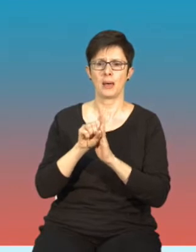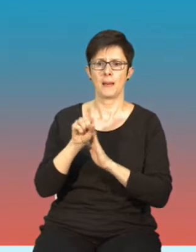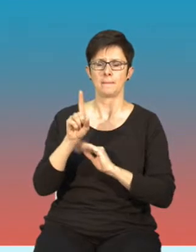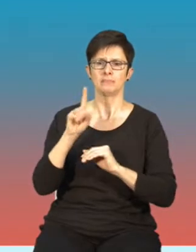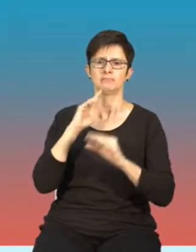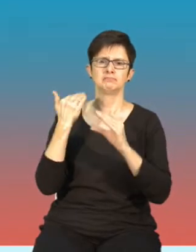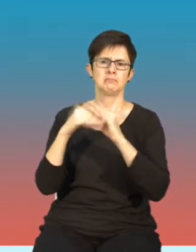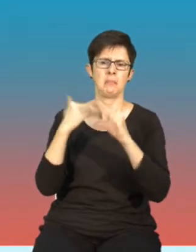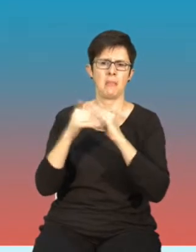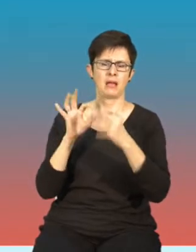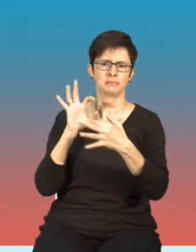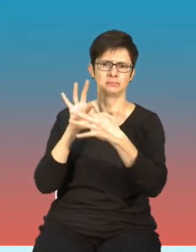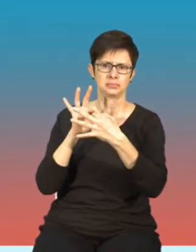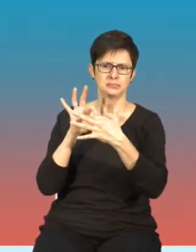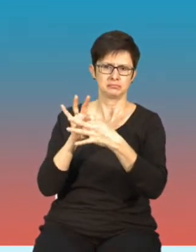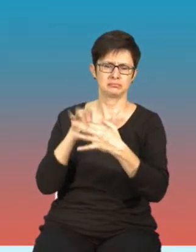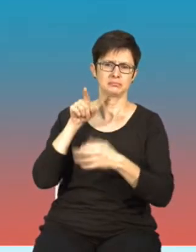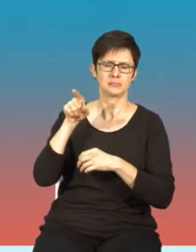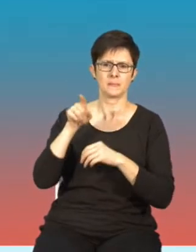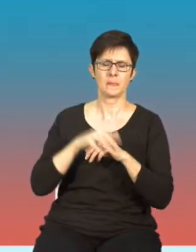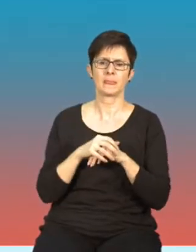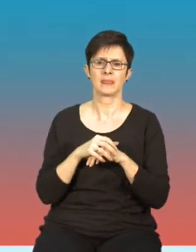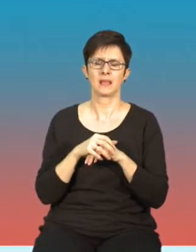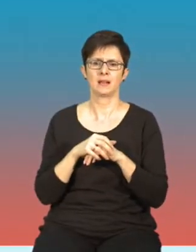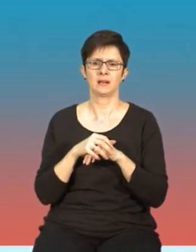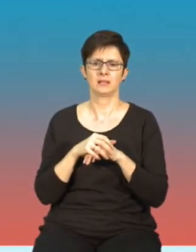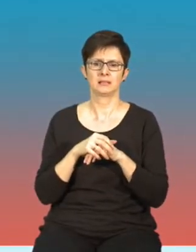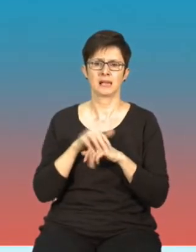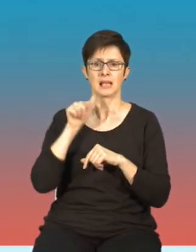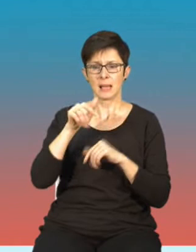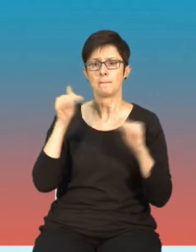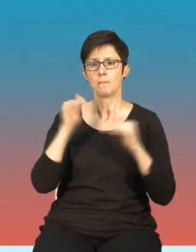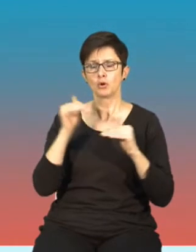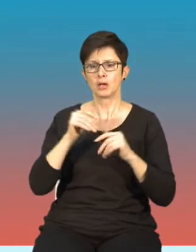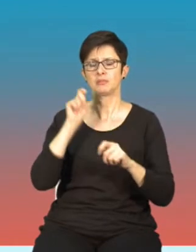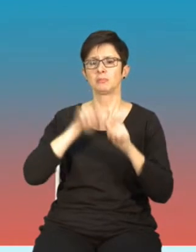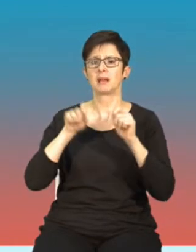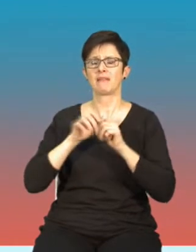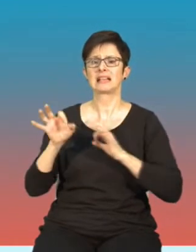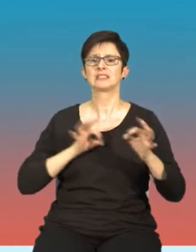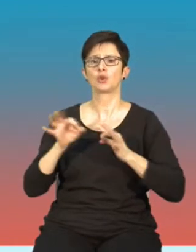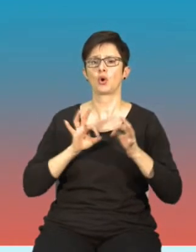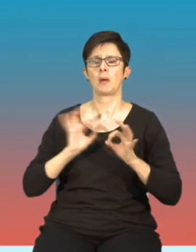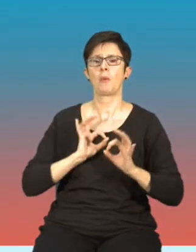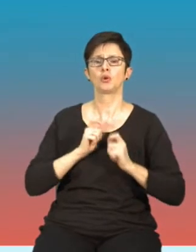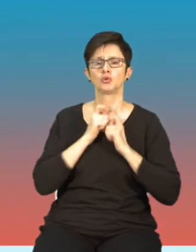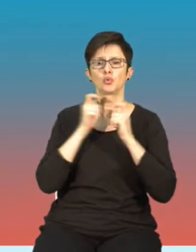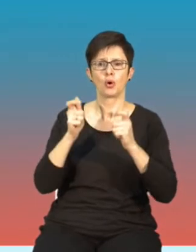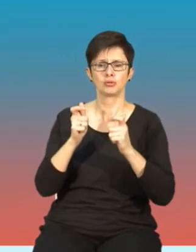kontaktowej z supportem Facebooka i tam możemy przejrzeć historię zgłoszeń,